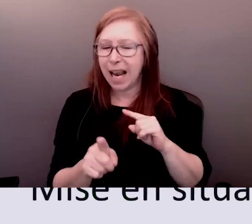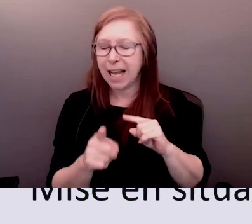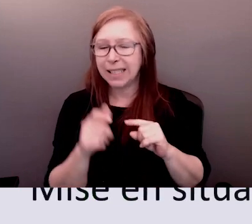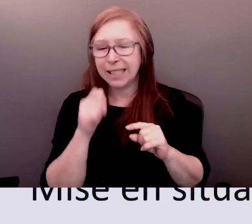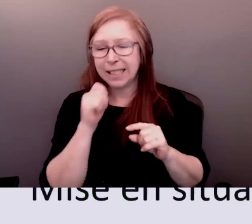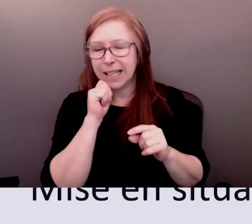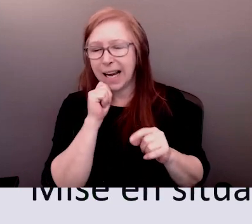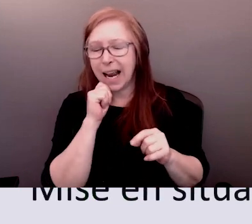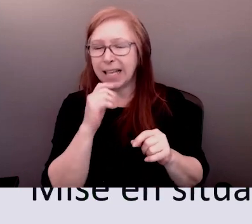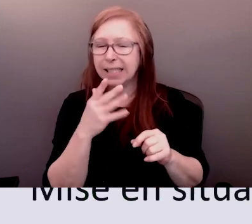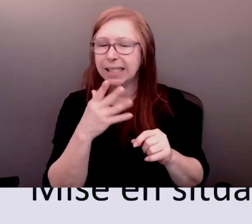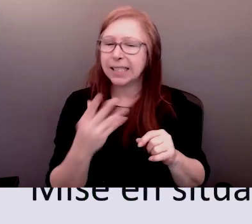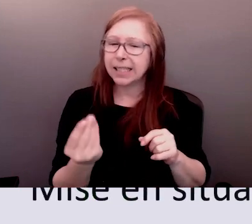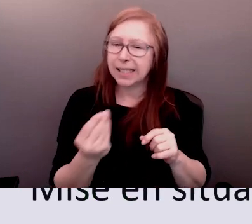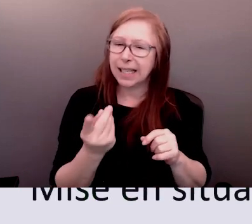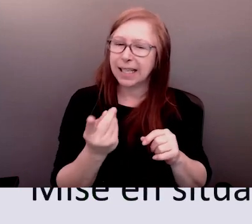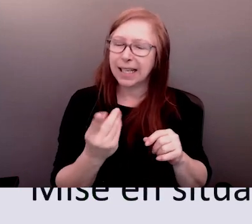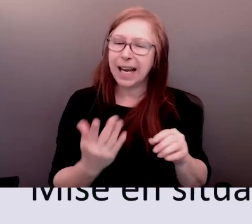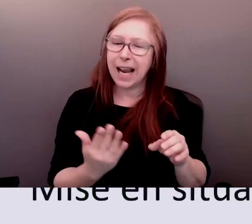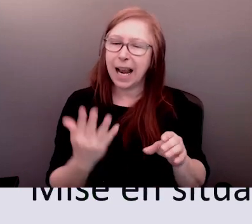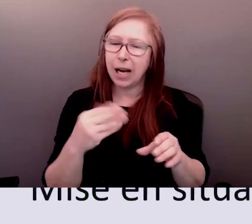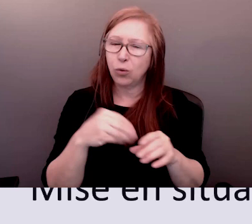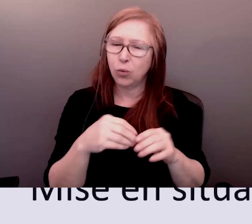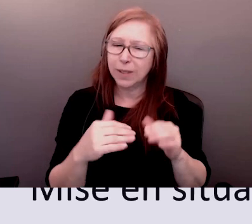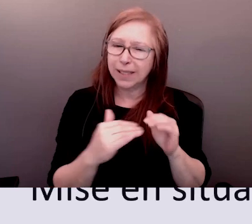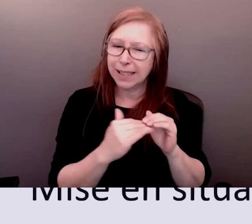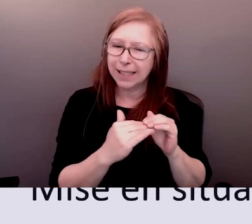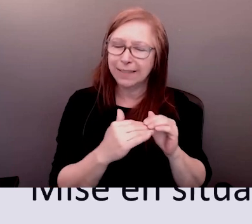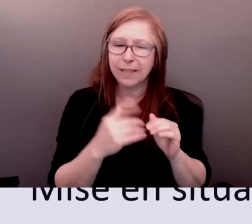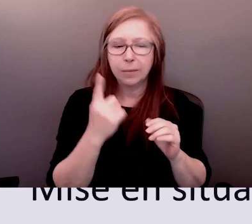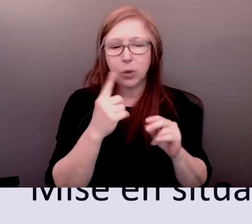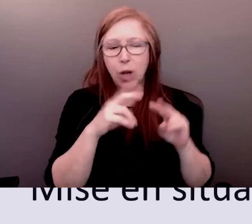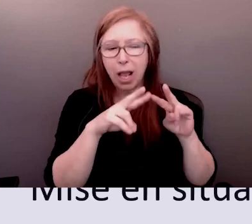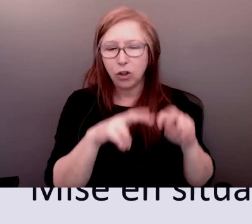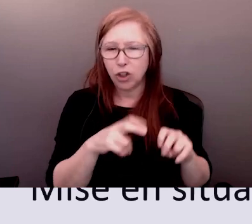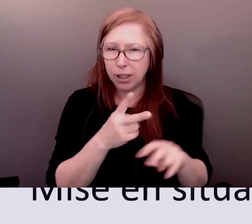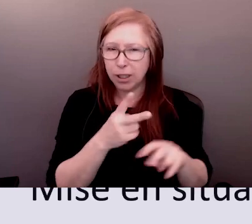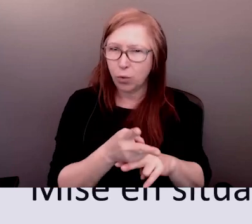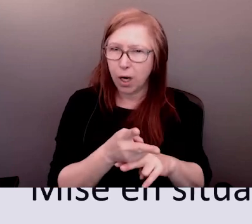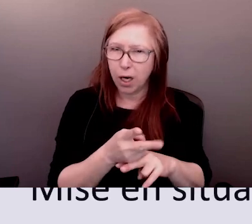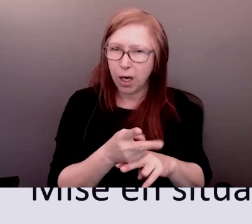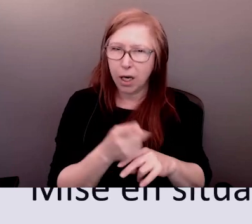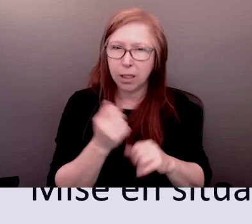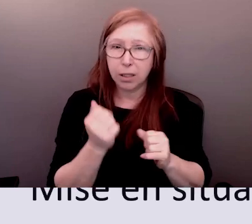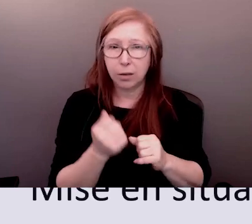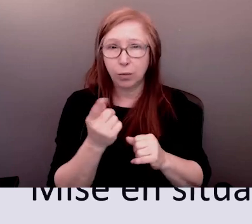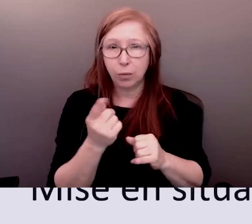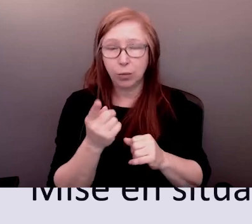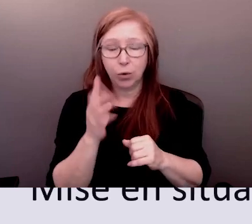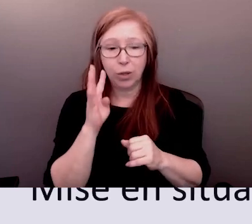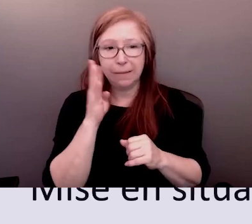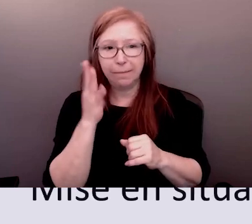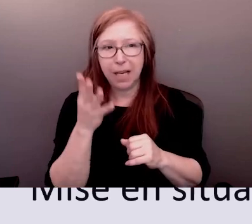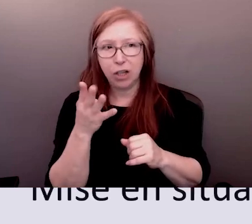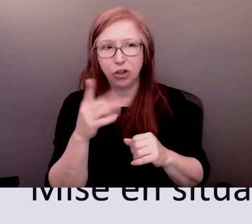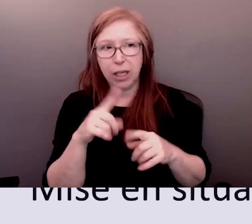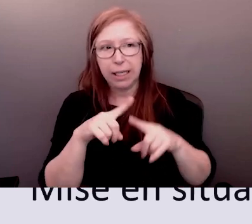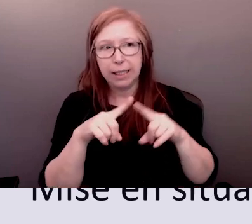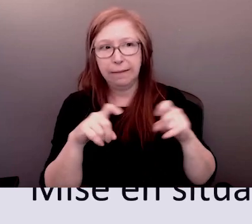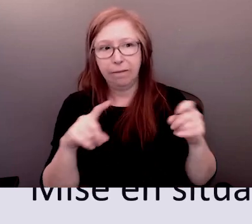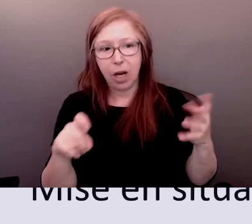idées là nous parlons de l'UDI dans les contrats donc là cette fois vous négociez un nouvel emploi